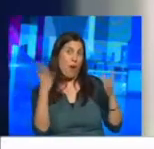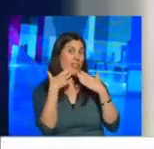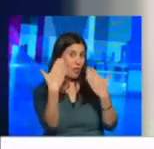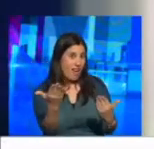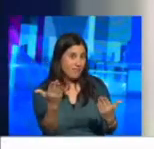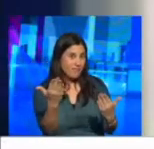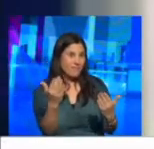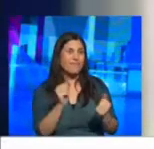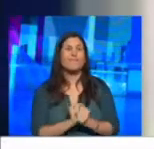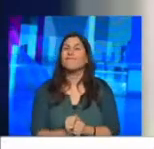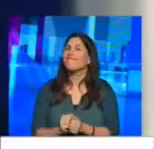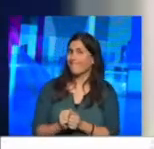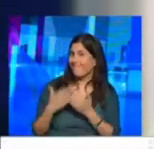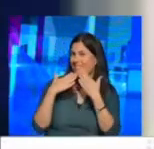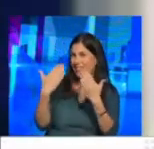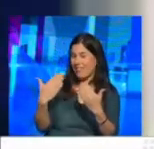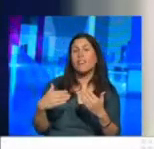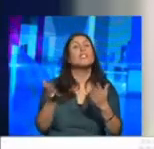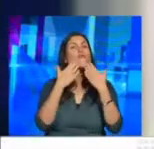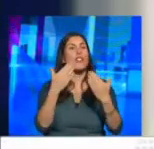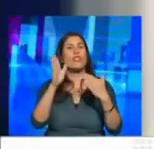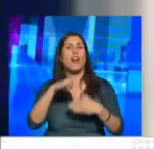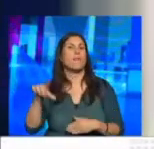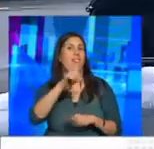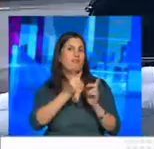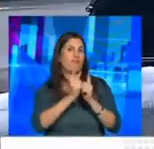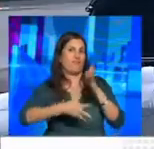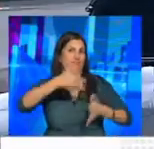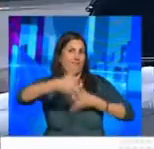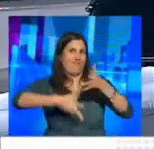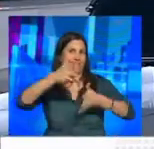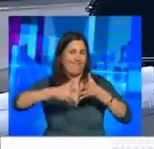רבה לך תודה ותודה רבה גם לליאטה מתרגנת